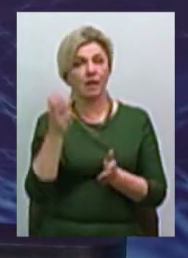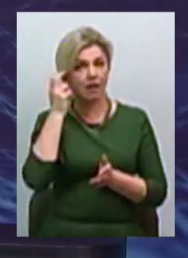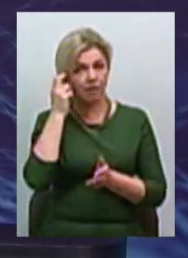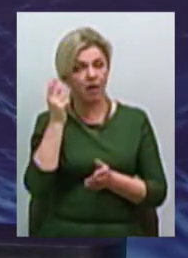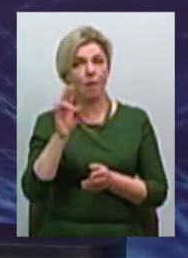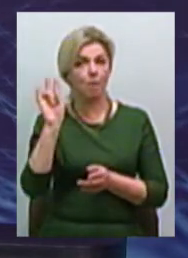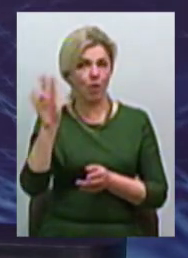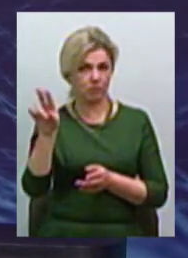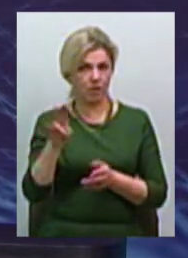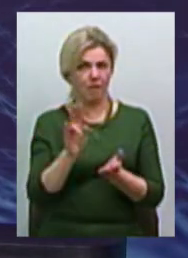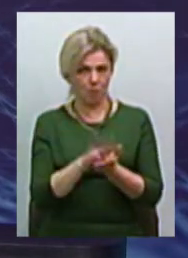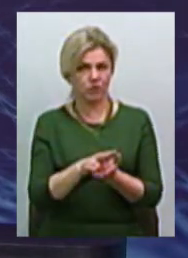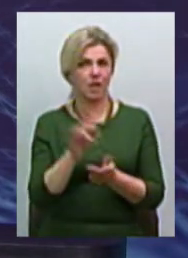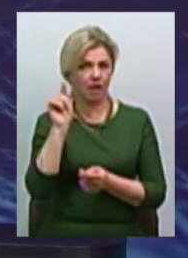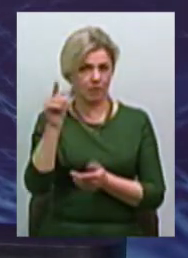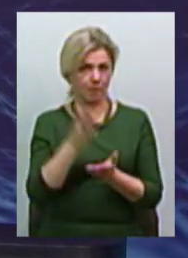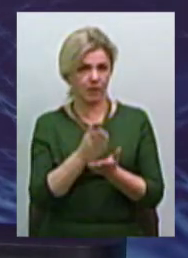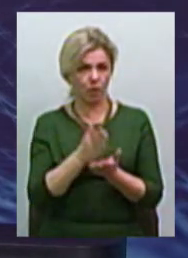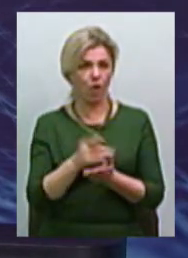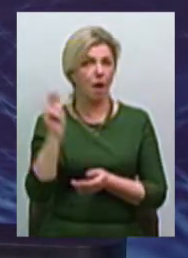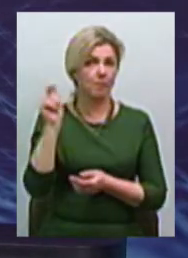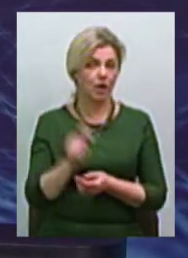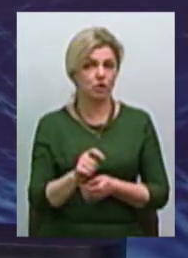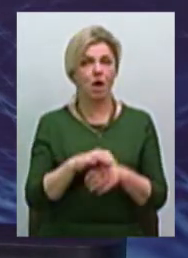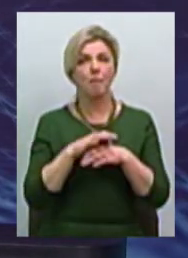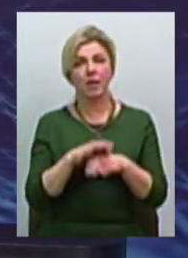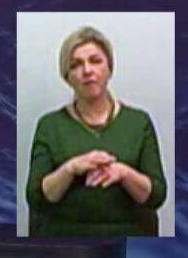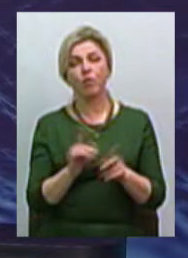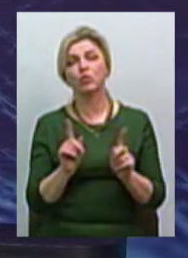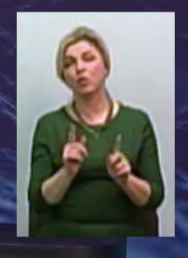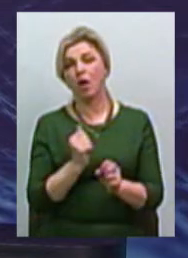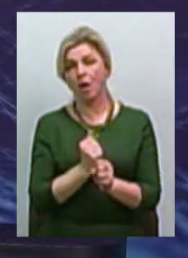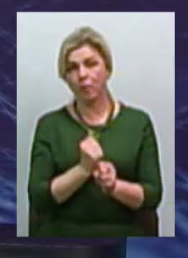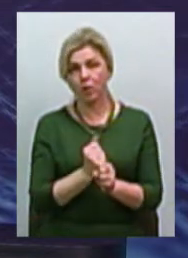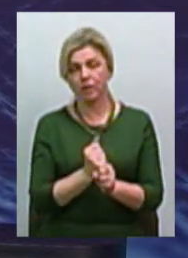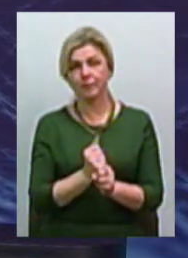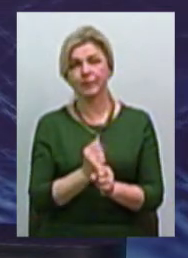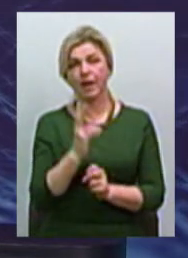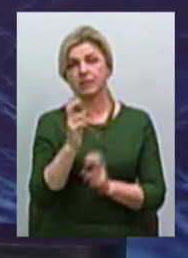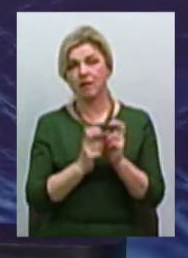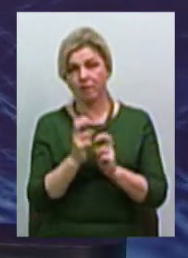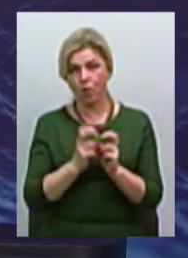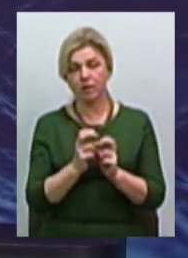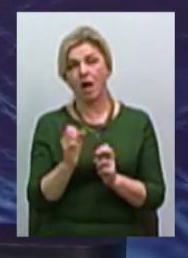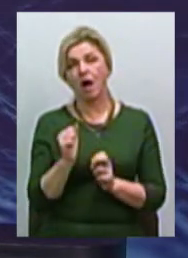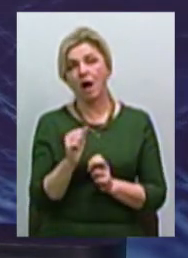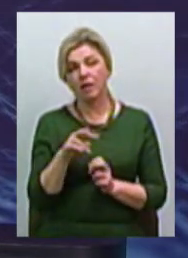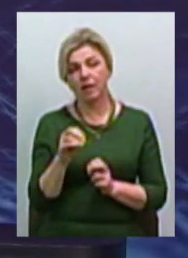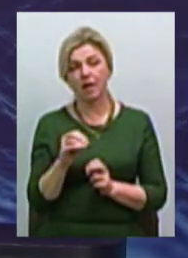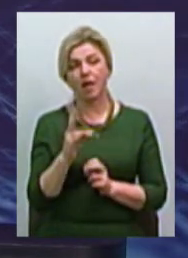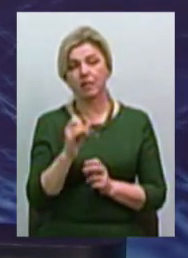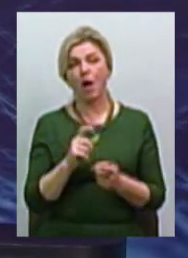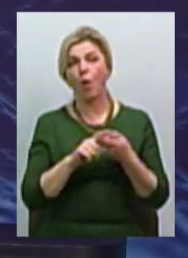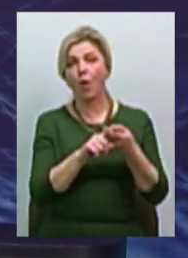майже постійно знаходяться. Тобто вони приїжджають сюди, проводять якісь відповідні роботи на заводі, самому. Але на